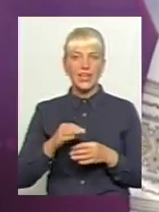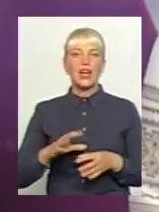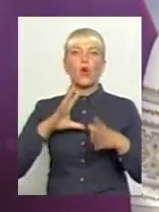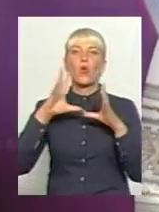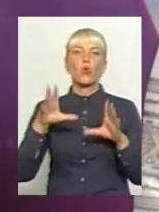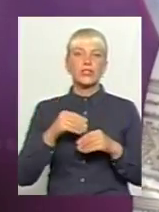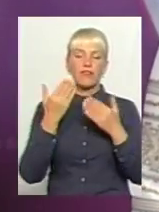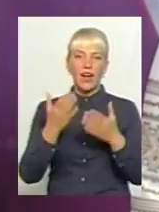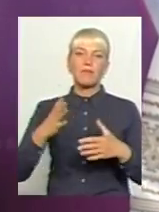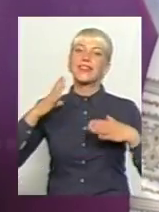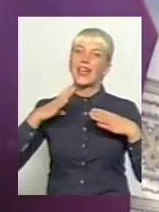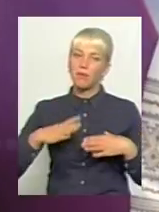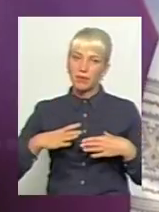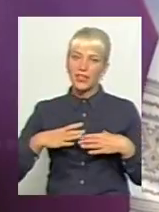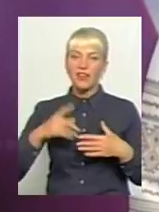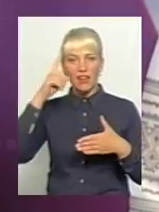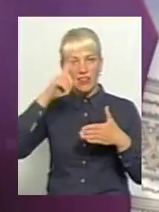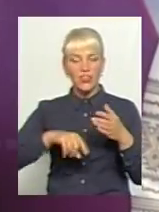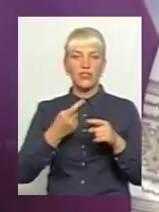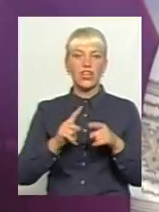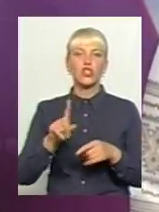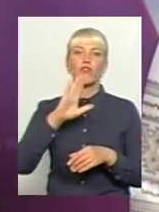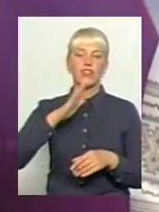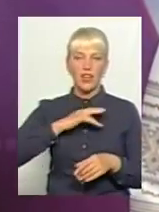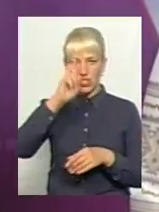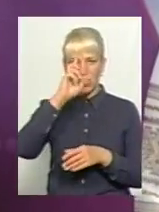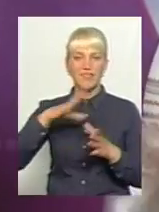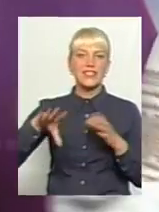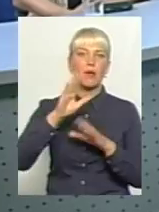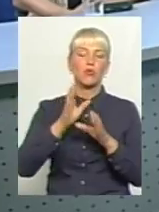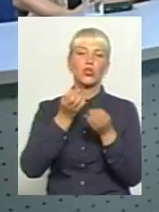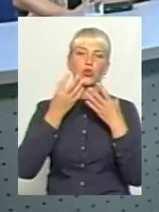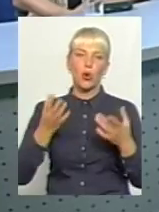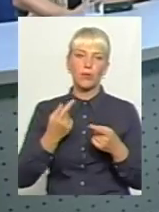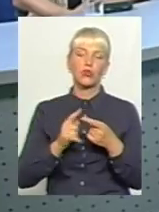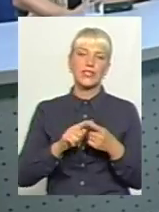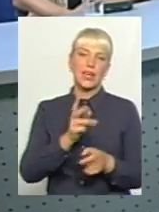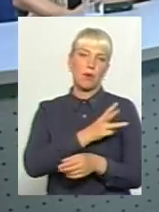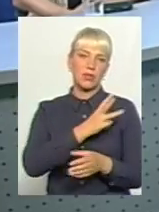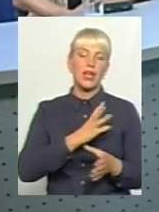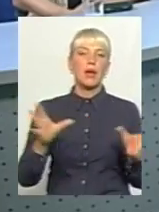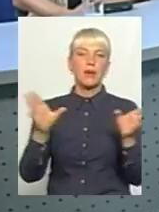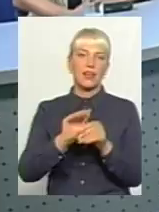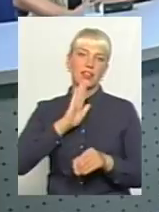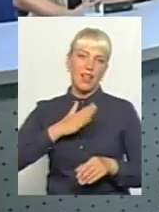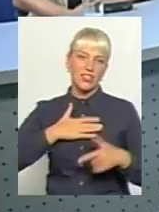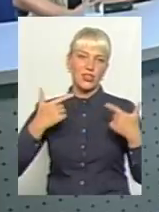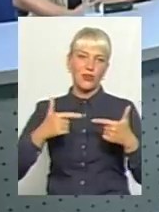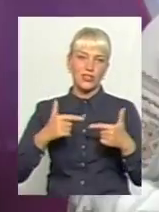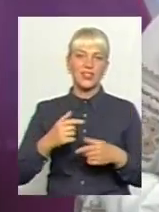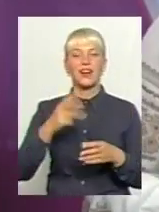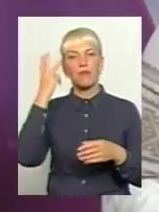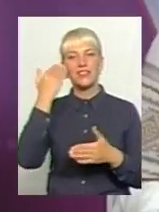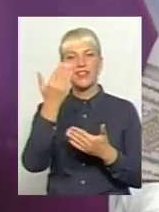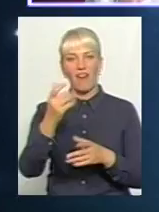Усім вам терпіння і непохитною вірою, те, що все в нашій країні буде добре. До цих побажань приєднуються мої гості. Хмельницьке вам